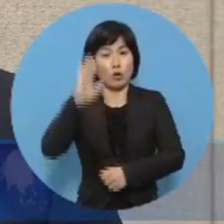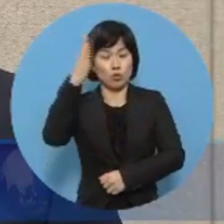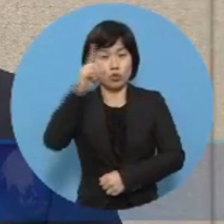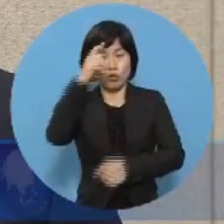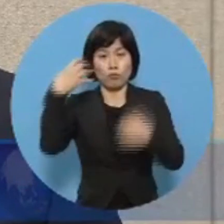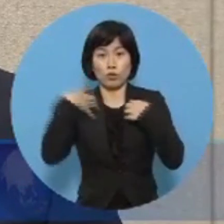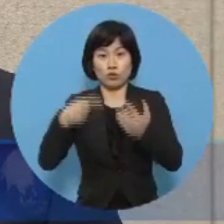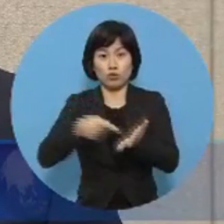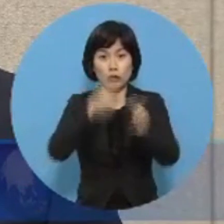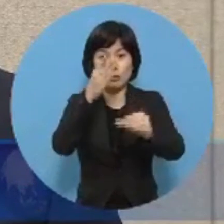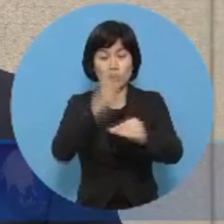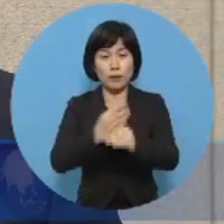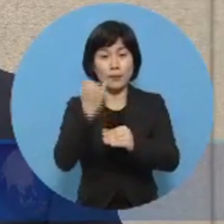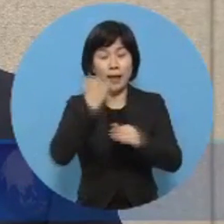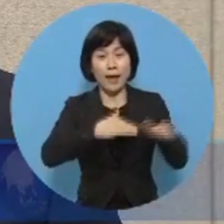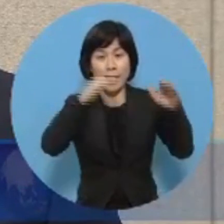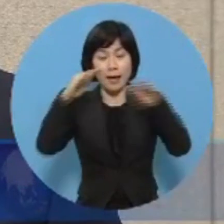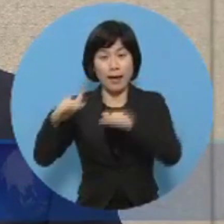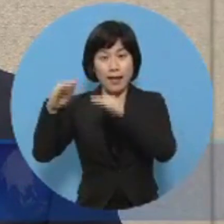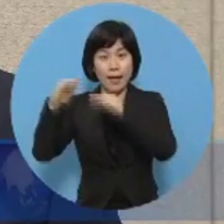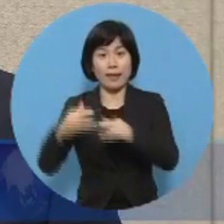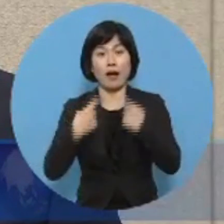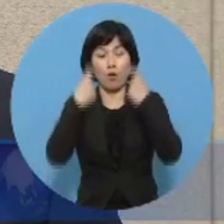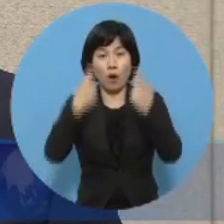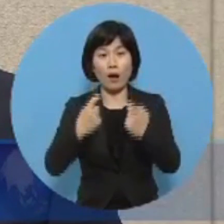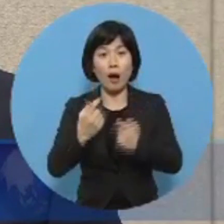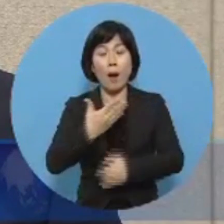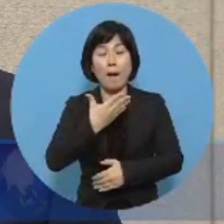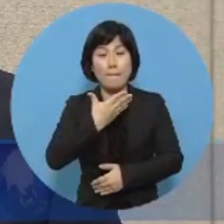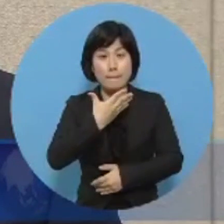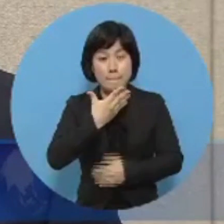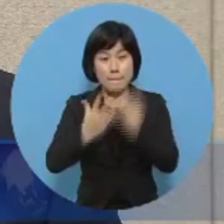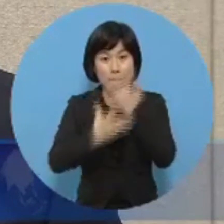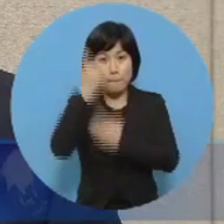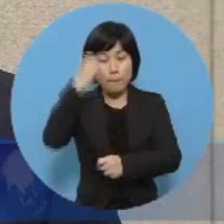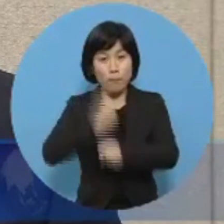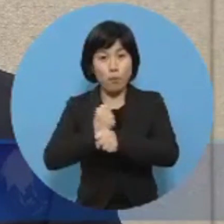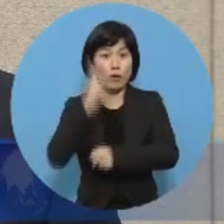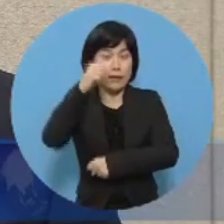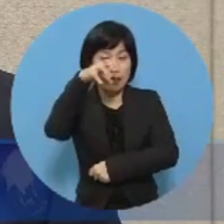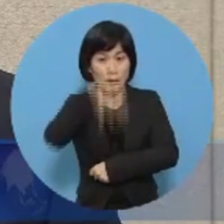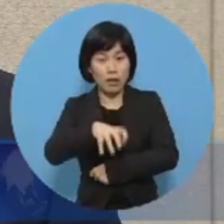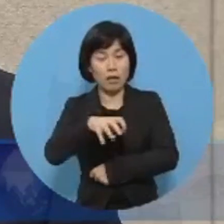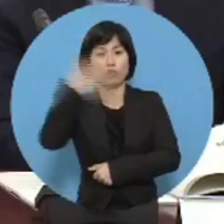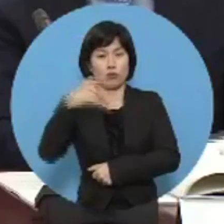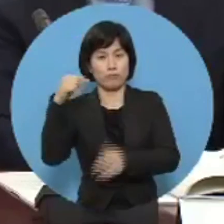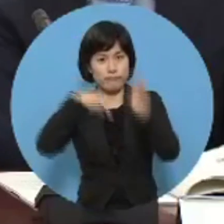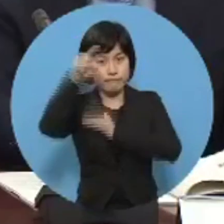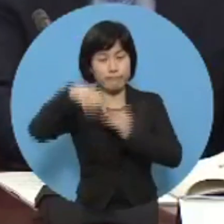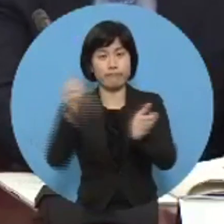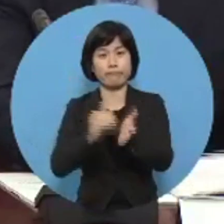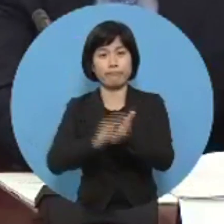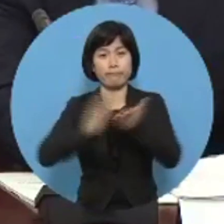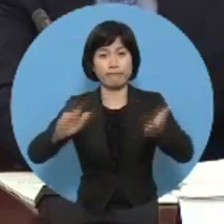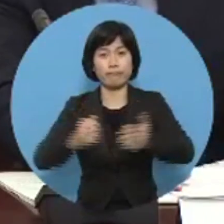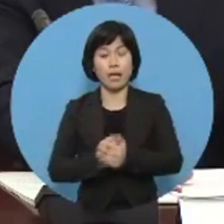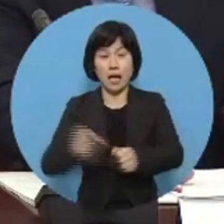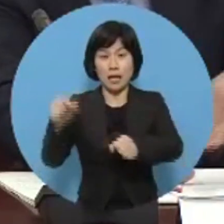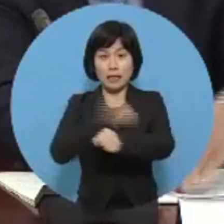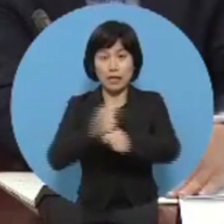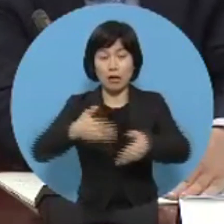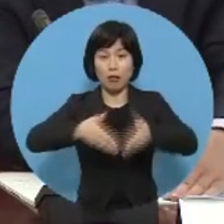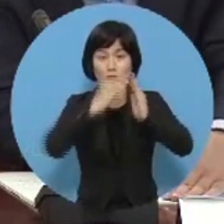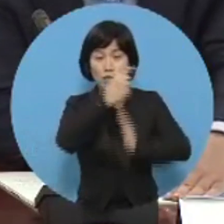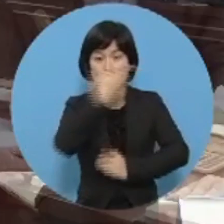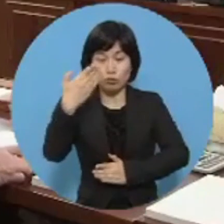해양관광 복합리조트 조성사업 후보지인 여우수 경도를 방문하였습니다. 특히 박철원